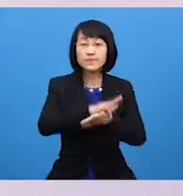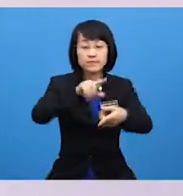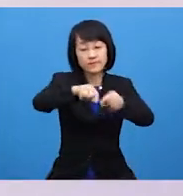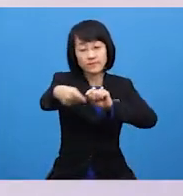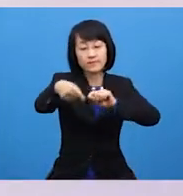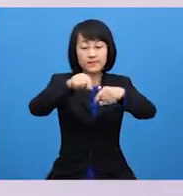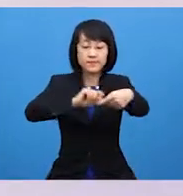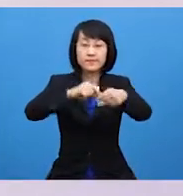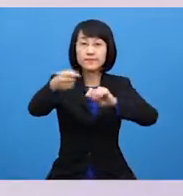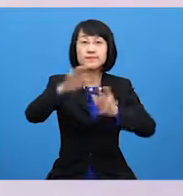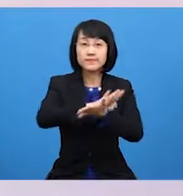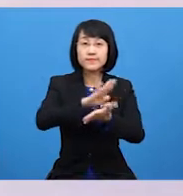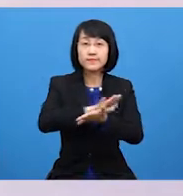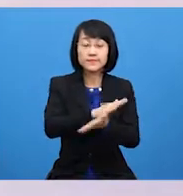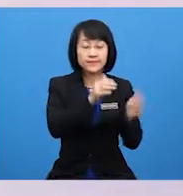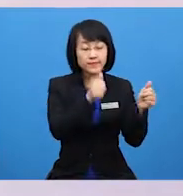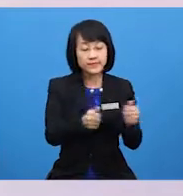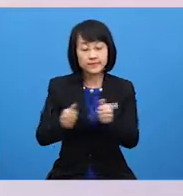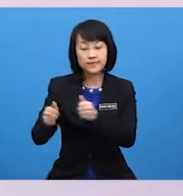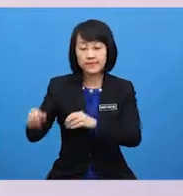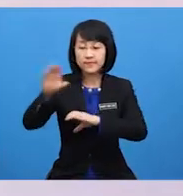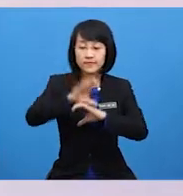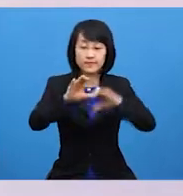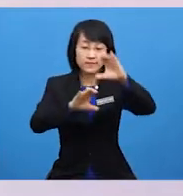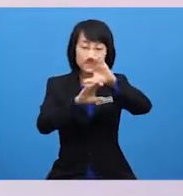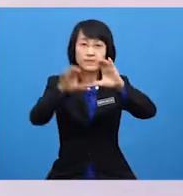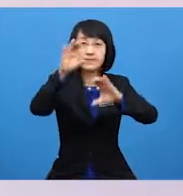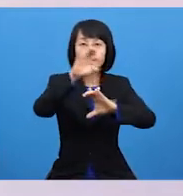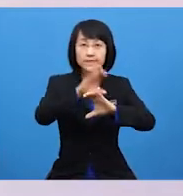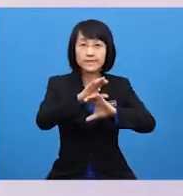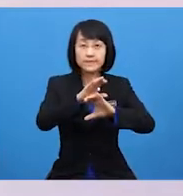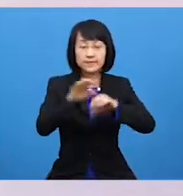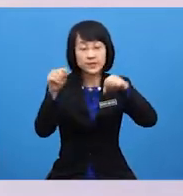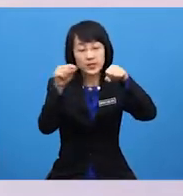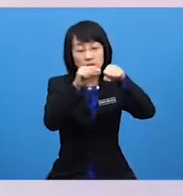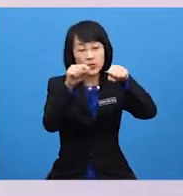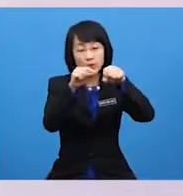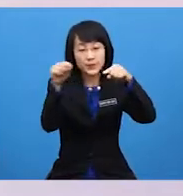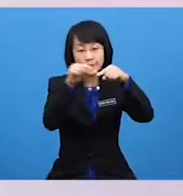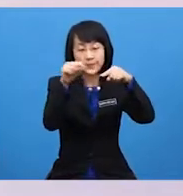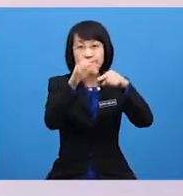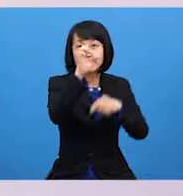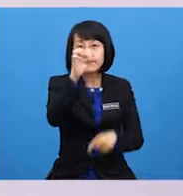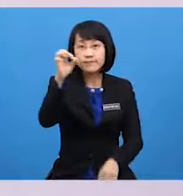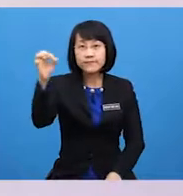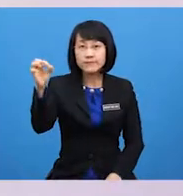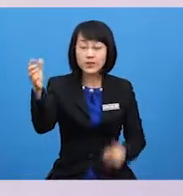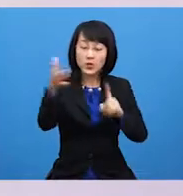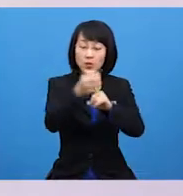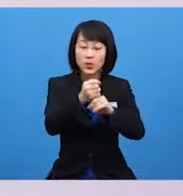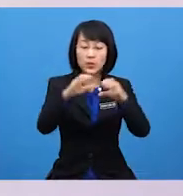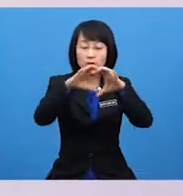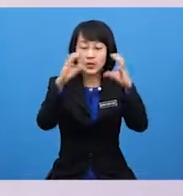paper, arranging blocks, inserting beads, holding ball